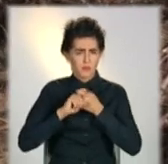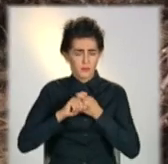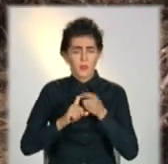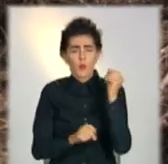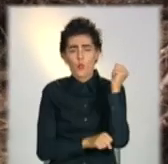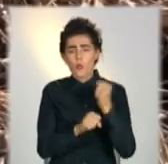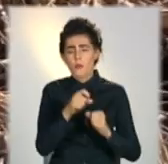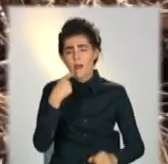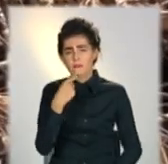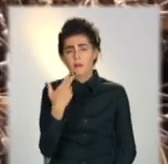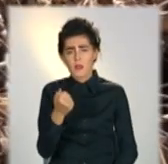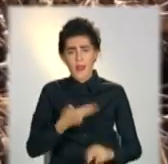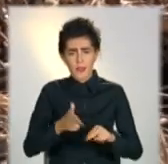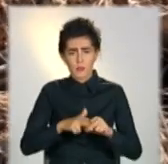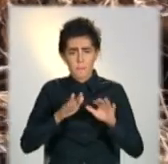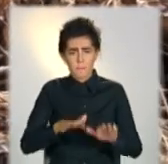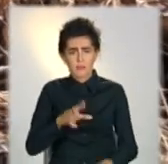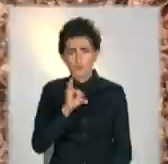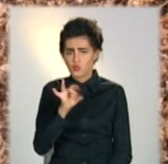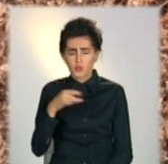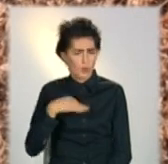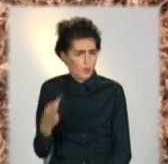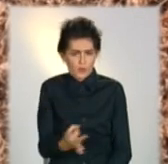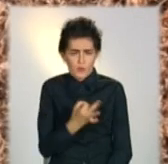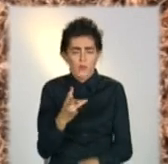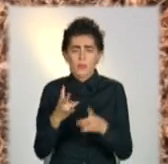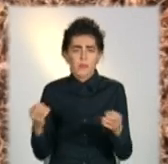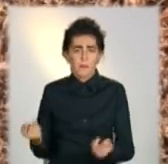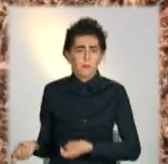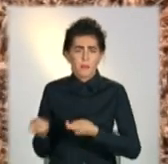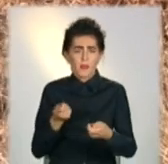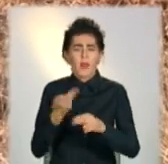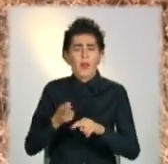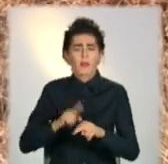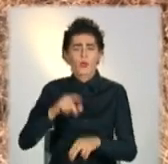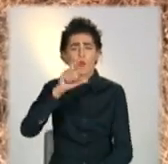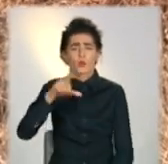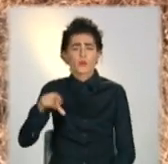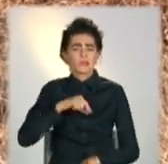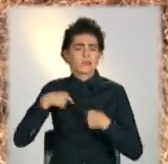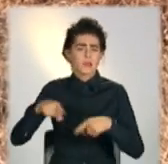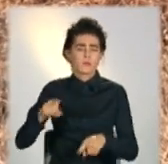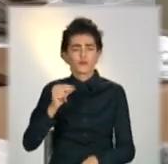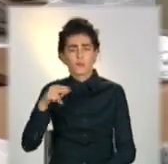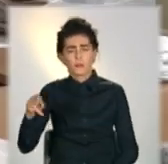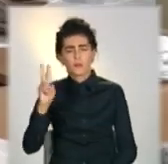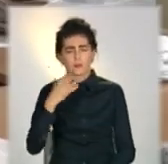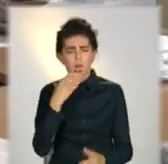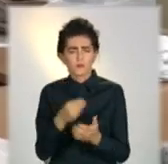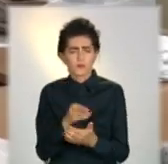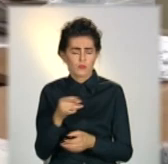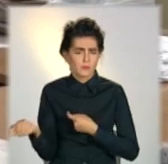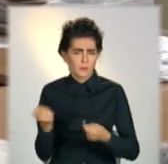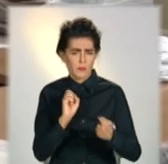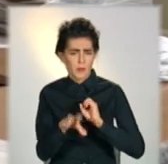зазначають, вони на стихійне звалище нічого не везуть. Мовляв, то містяни та підприємці скидають мотлох. Наші предприємці